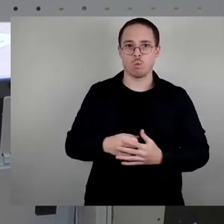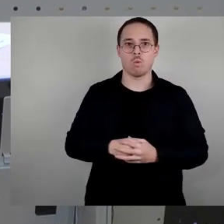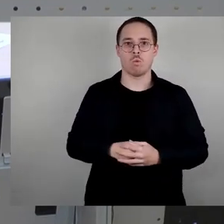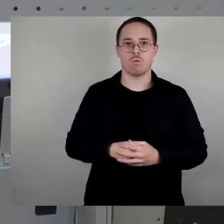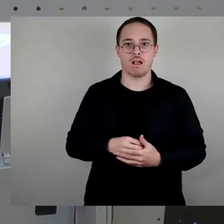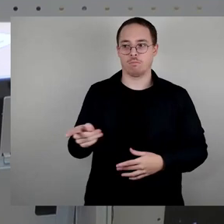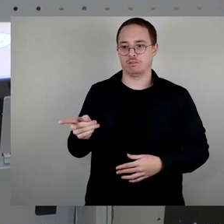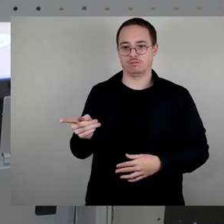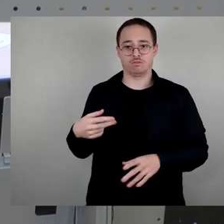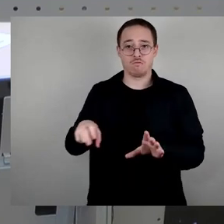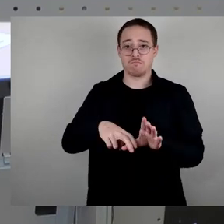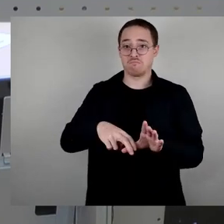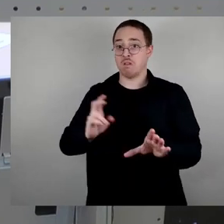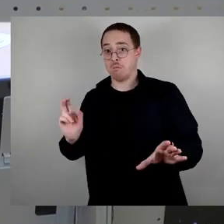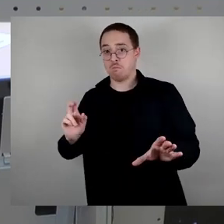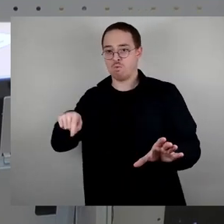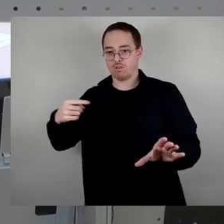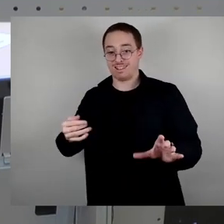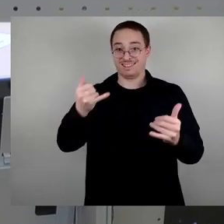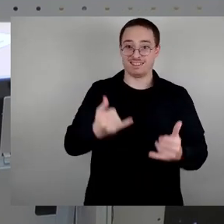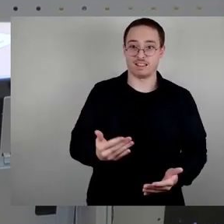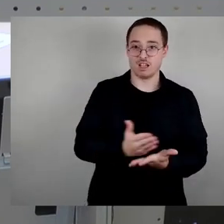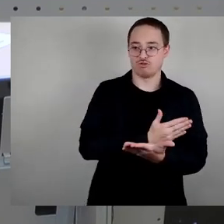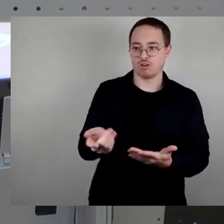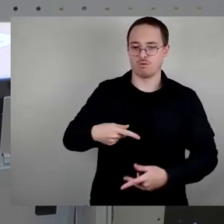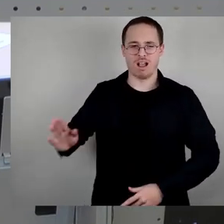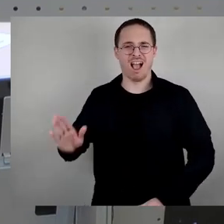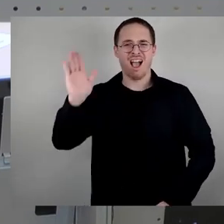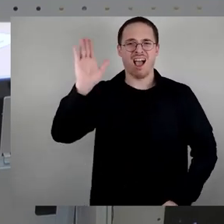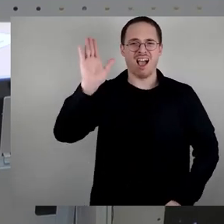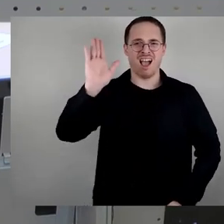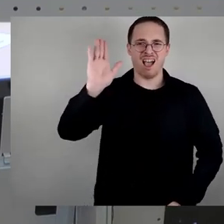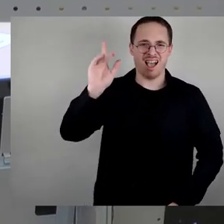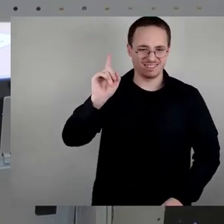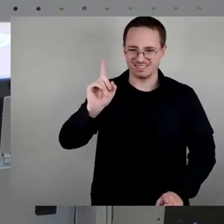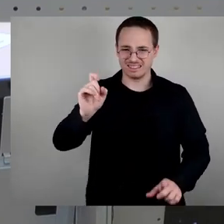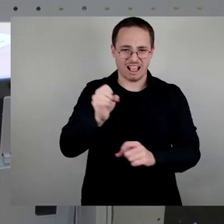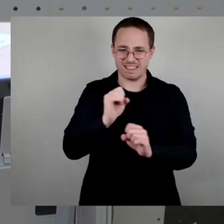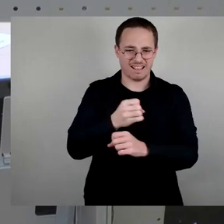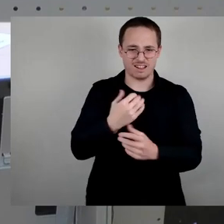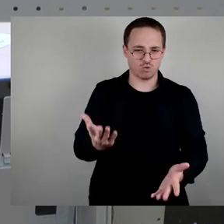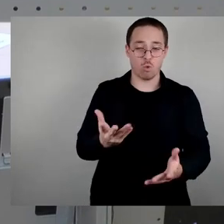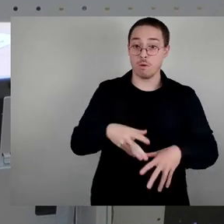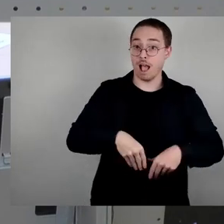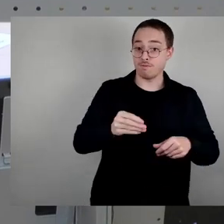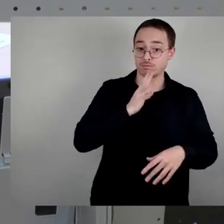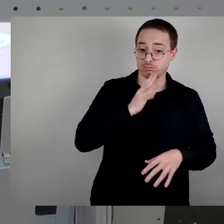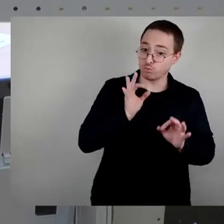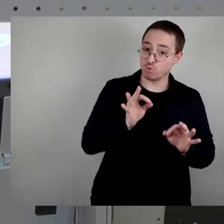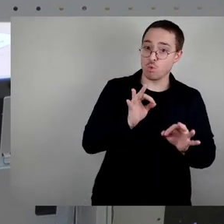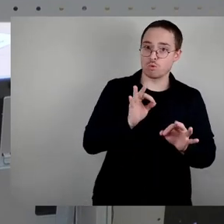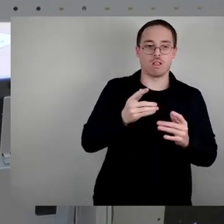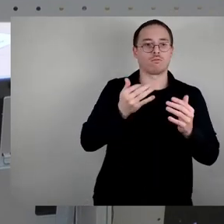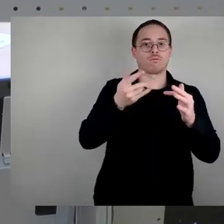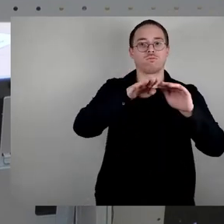Weise vortragen, wie das gerade von Ihrem kulturpolitischen Sprecher getan wurde, der gut angefangen hat, aber nach hinten ganz stark abgefallen ist wieder und die